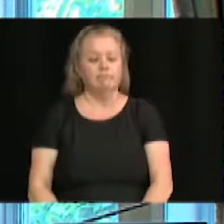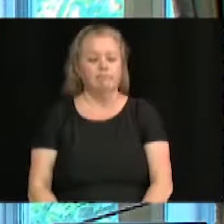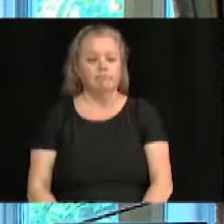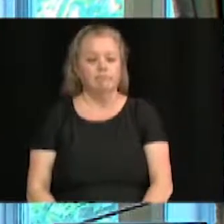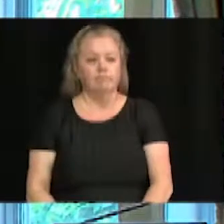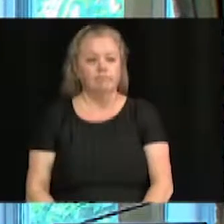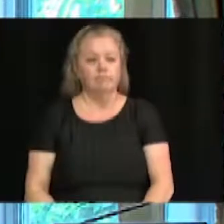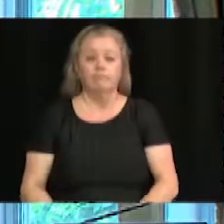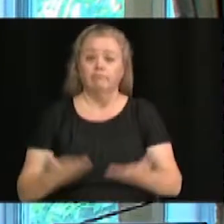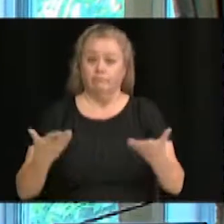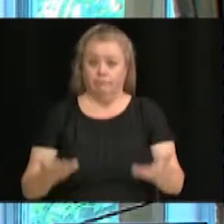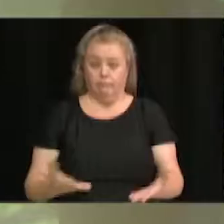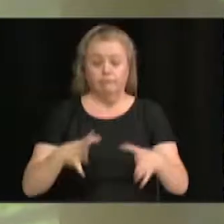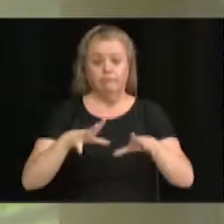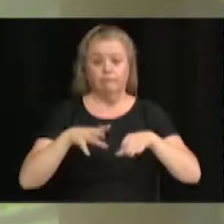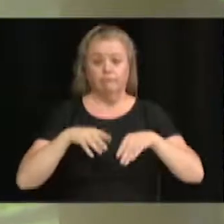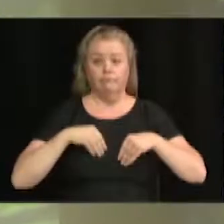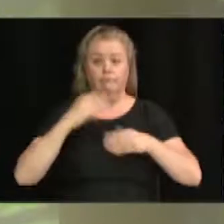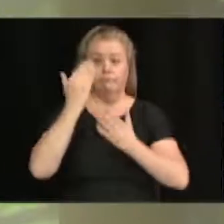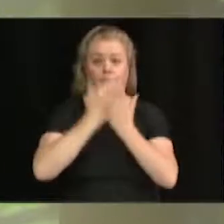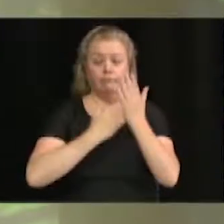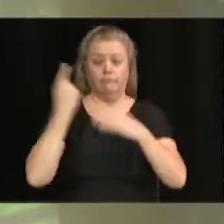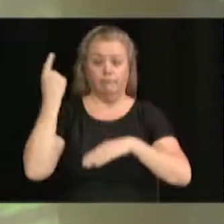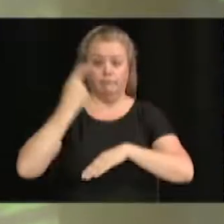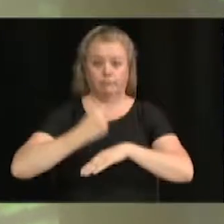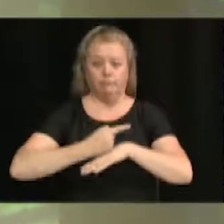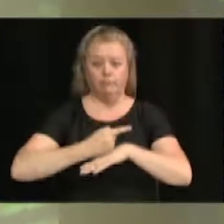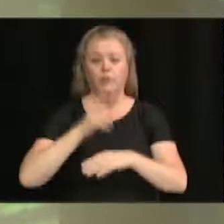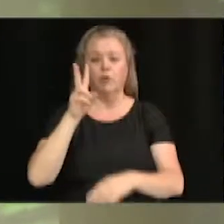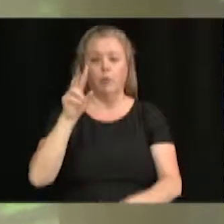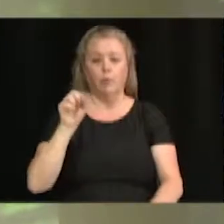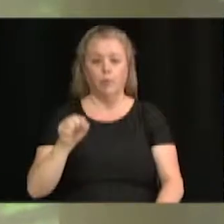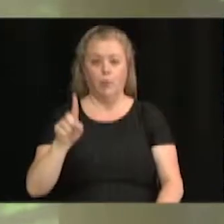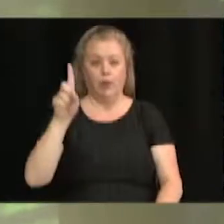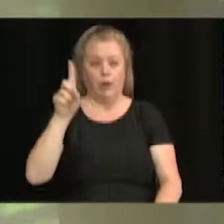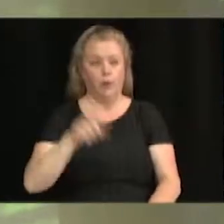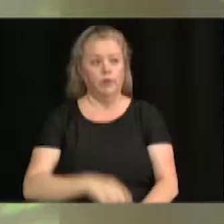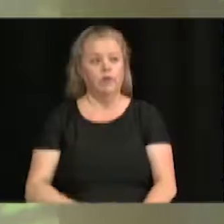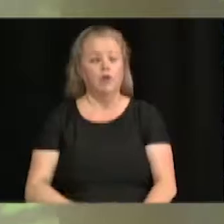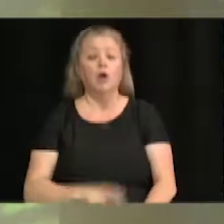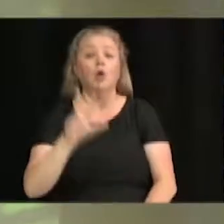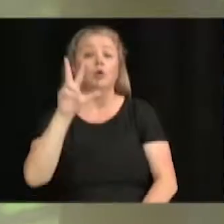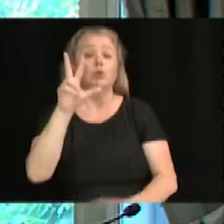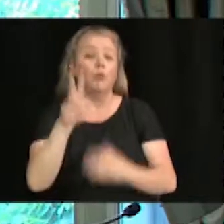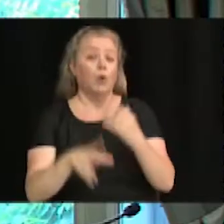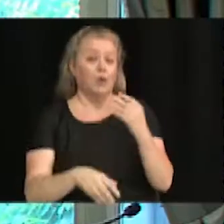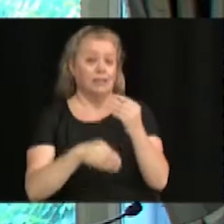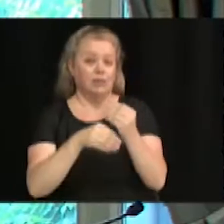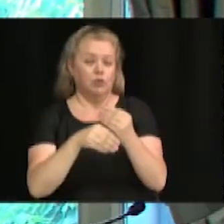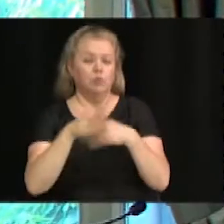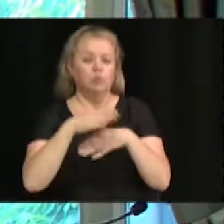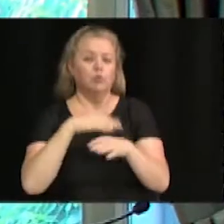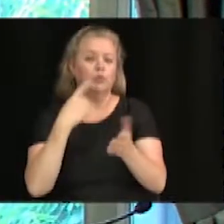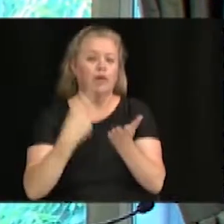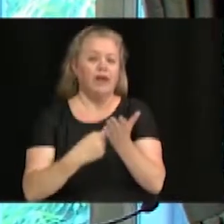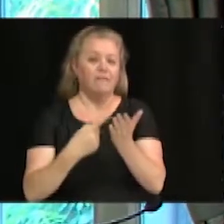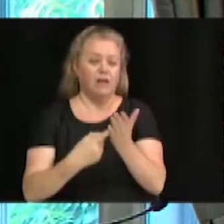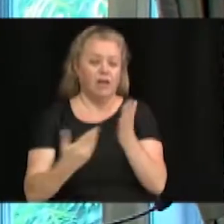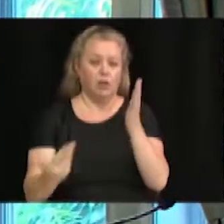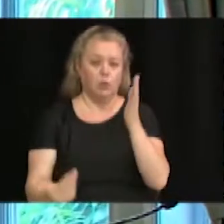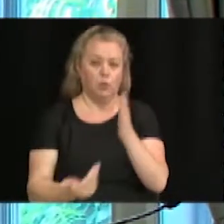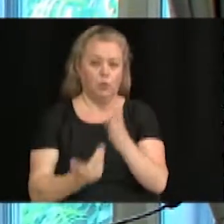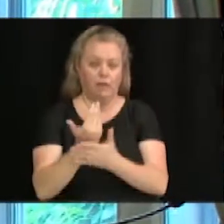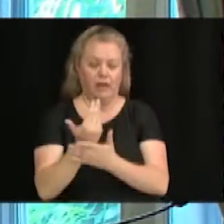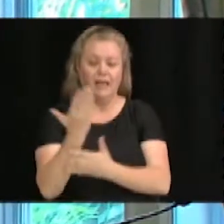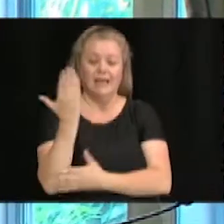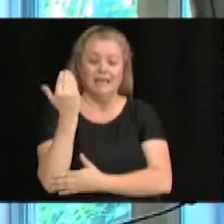On va procéder à l'adoption de l'ordre du jour à 2.1. Avec trois ajouts à ajouter aux affaires nouvelles. Alors, à